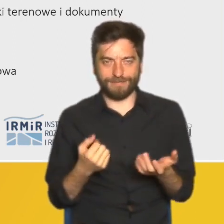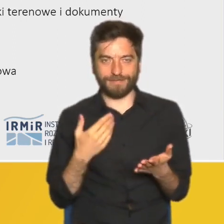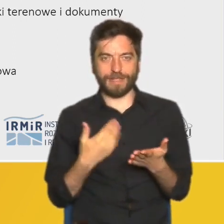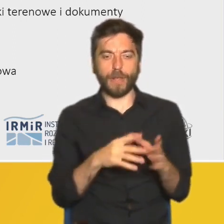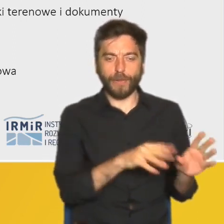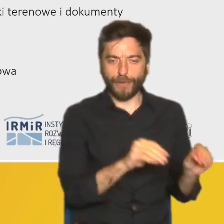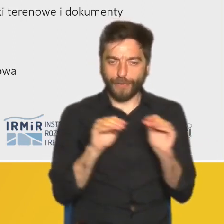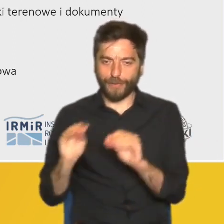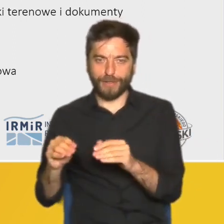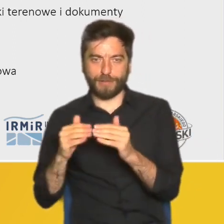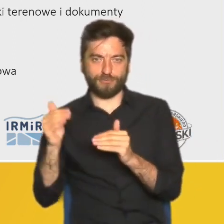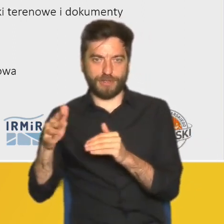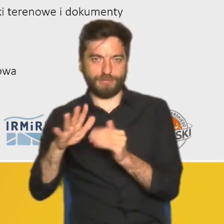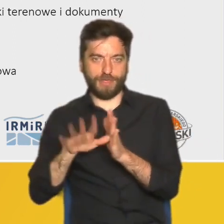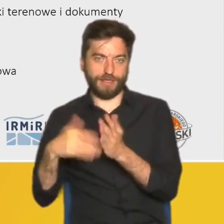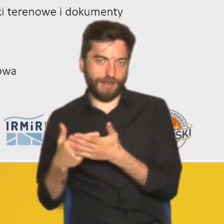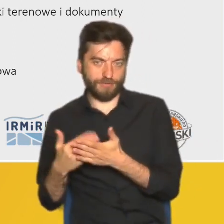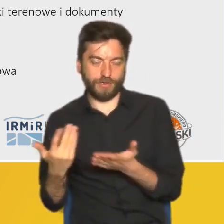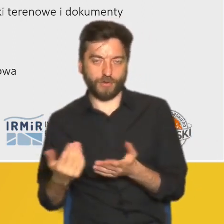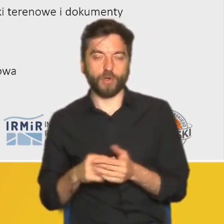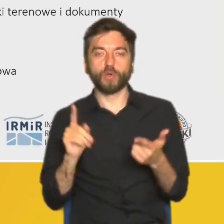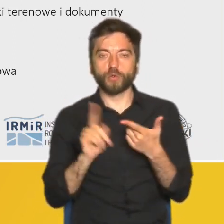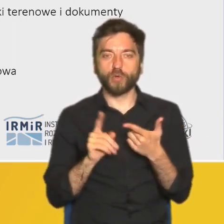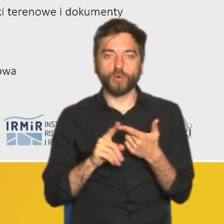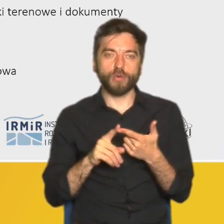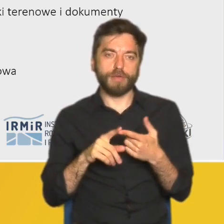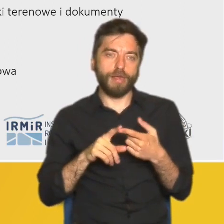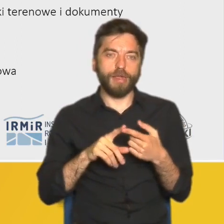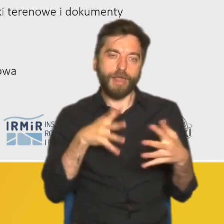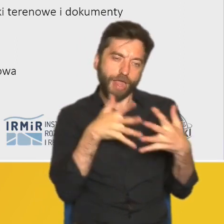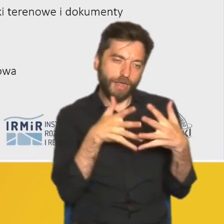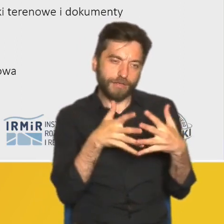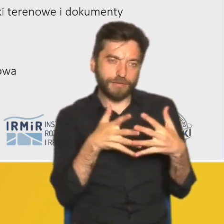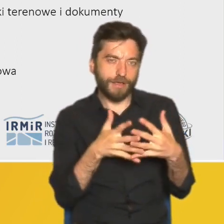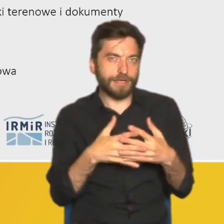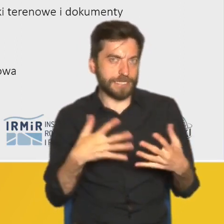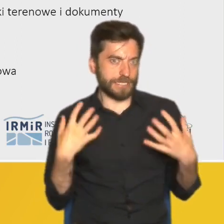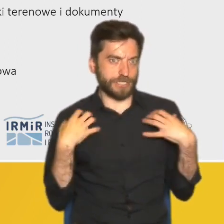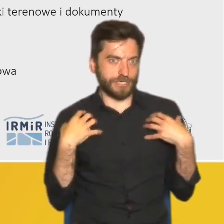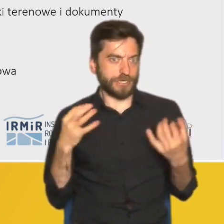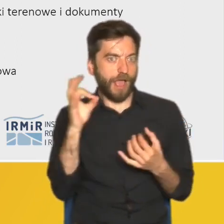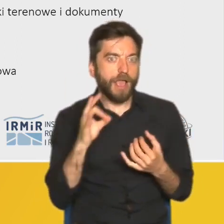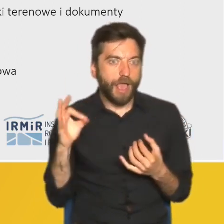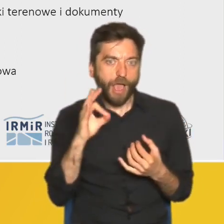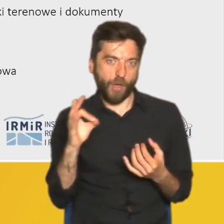przeprowadzek na przedmieścia. Po drugie ocena jakości życia na przedmieściach i strategie zaradcze, jakie są stosowane